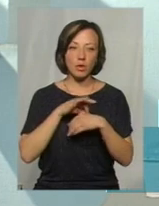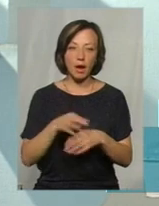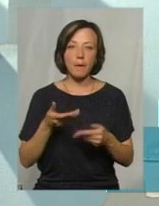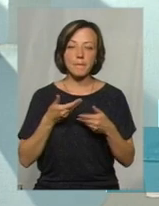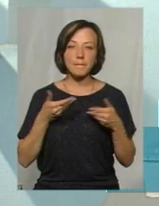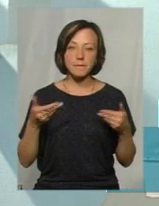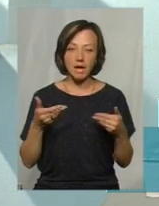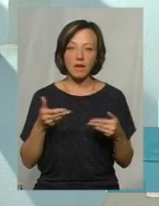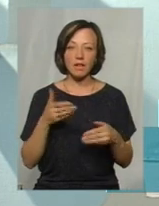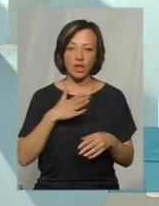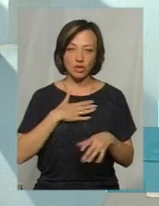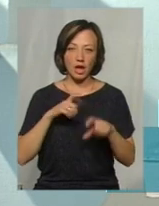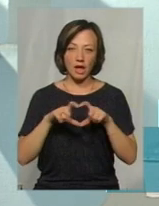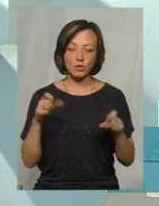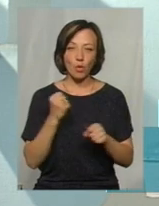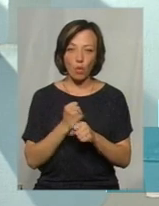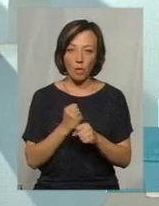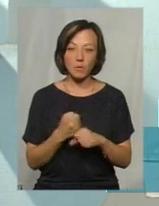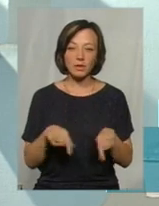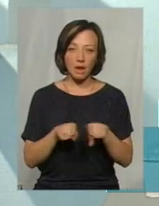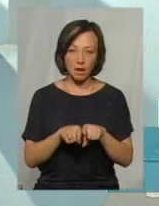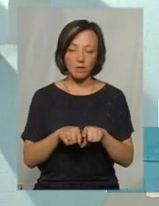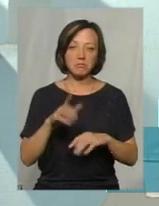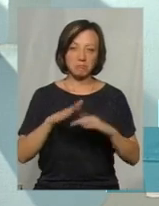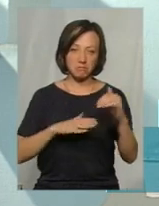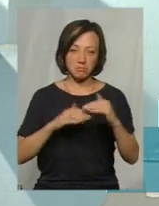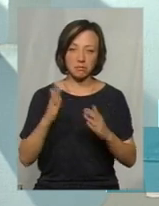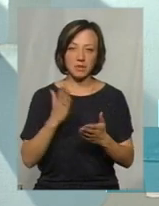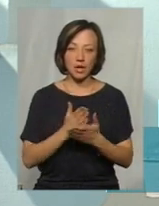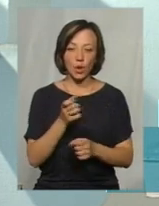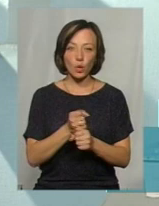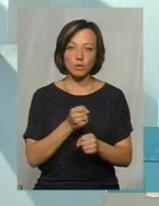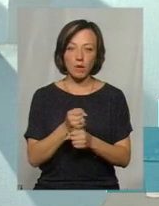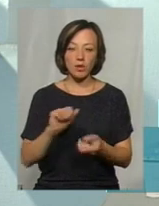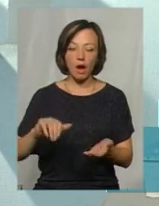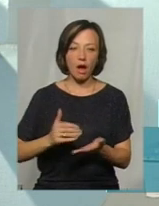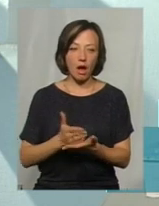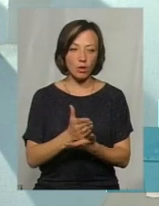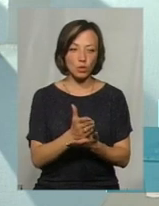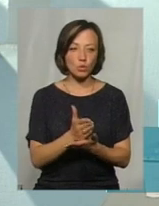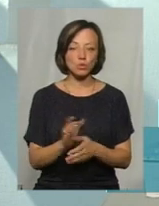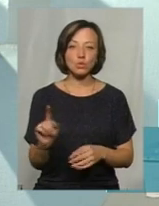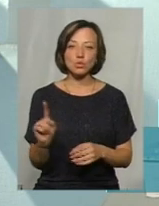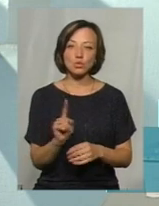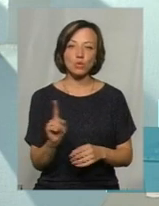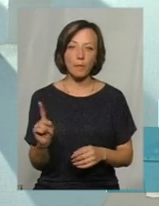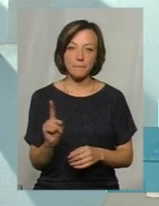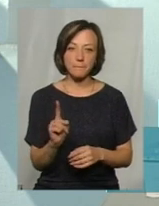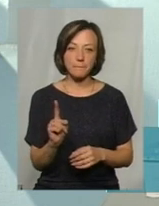Агенції Сталого Розвитку це робимо, і зараз ми таке практикуємо. Ми розробляємо карту для того, щоб